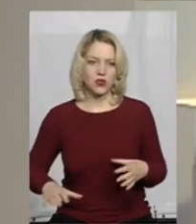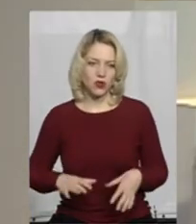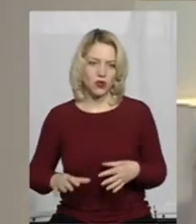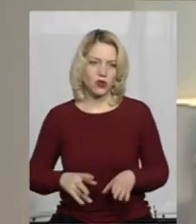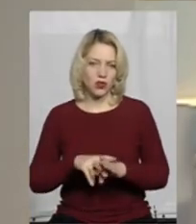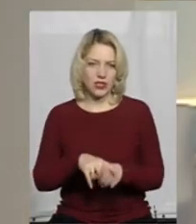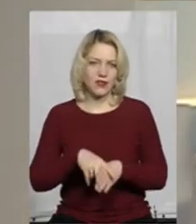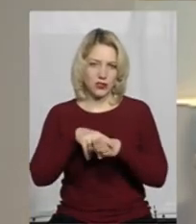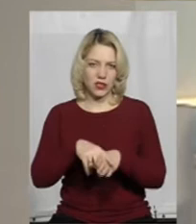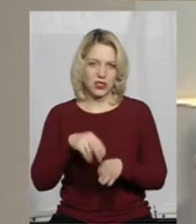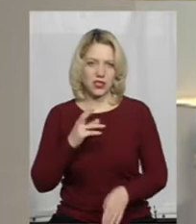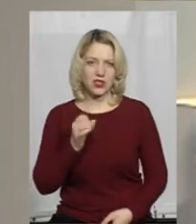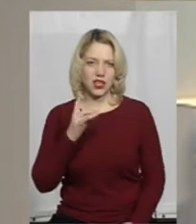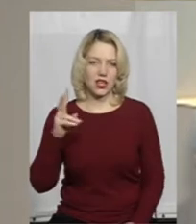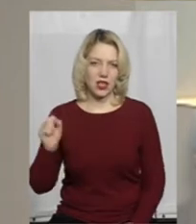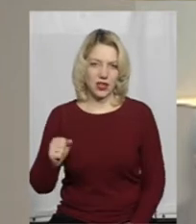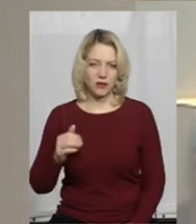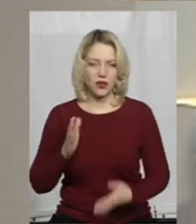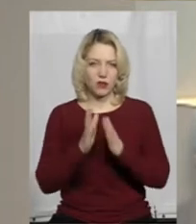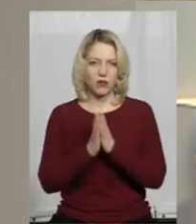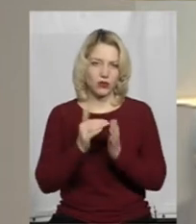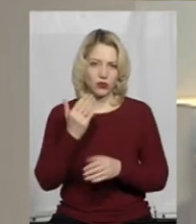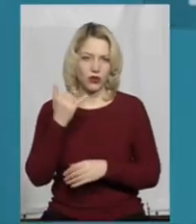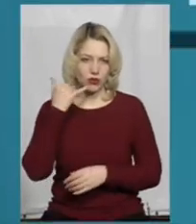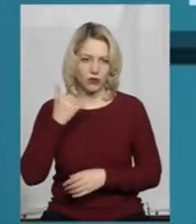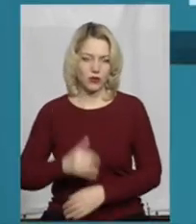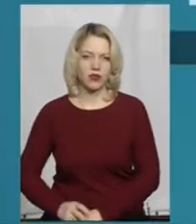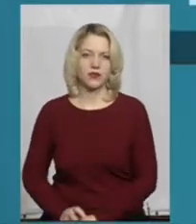Цавка. Прошу, його телефонний коментар.